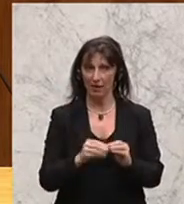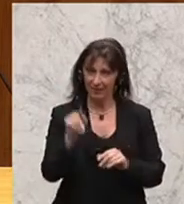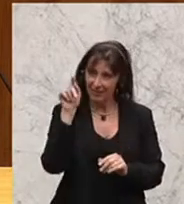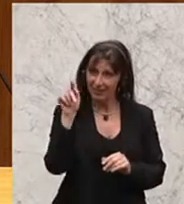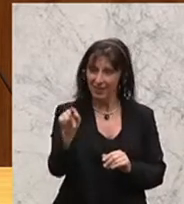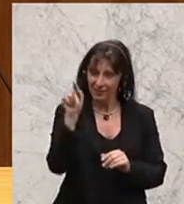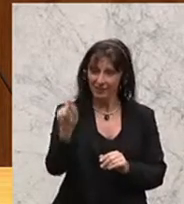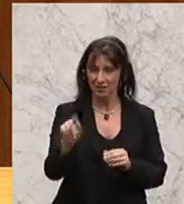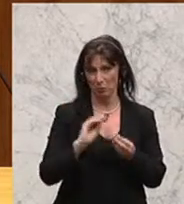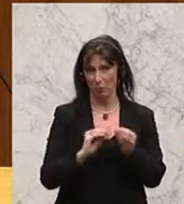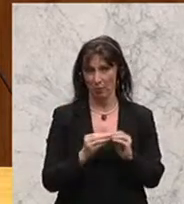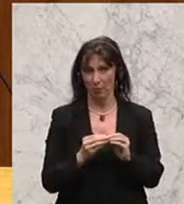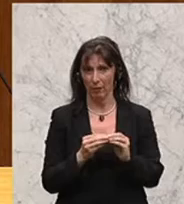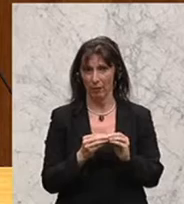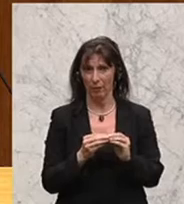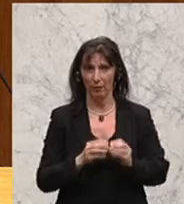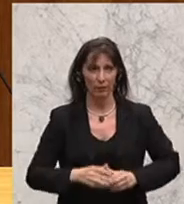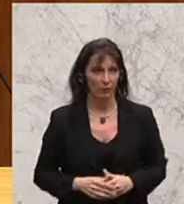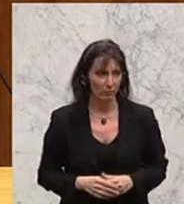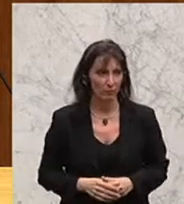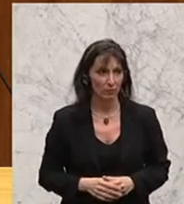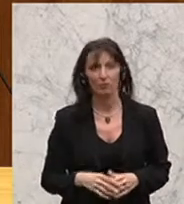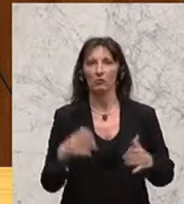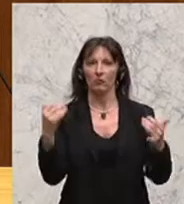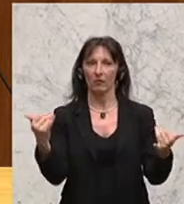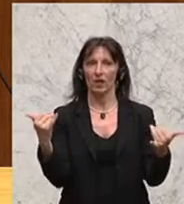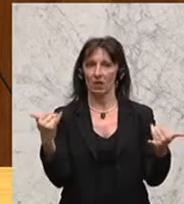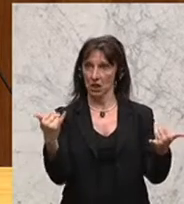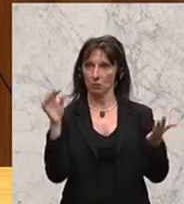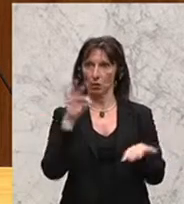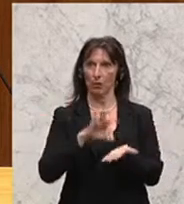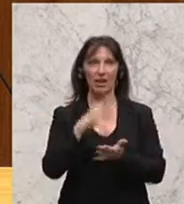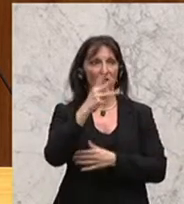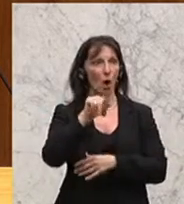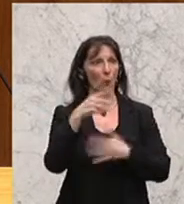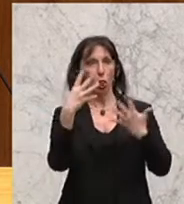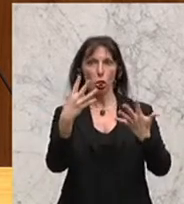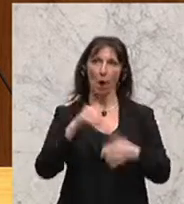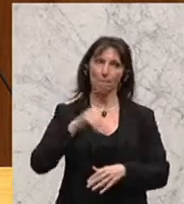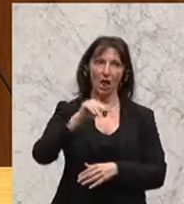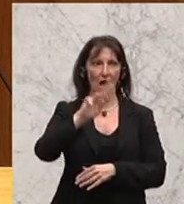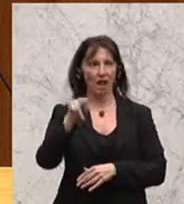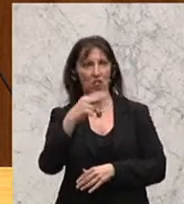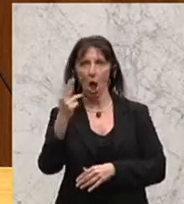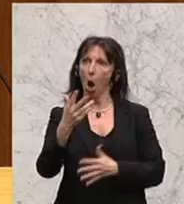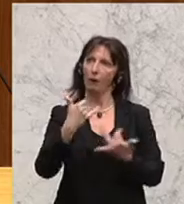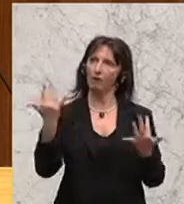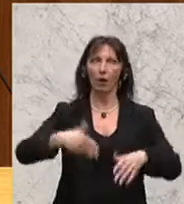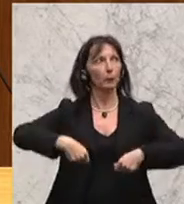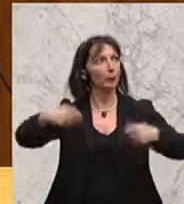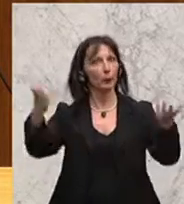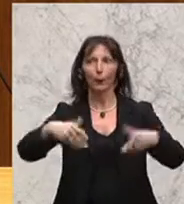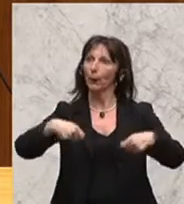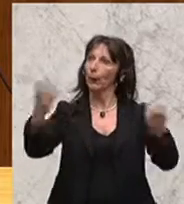da ist das Problem. Und wir haben ja jetzt gerade 4,9 Milliarden verschenkt bei der Steuerreform.